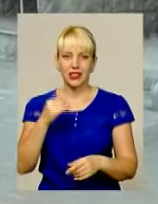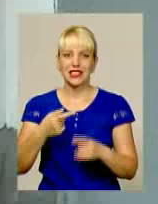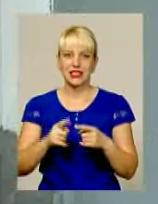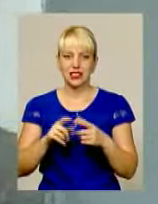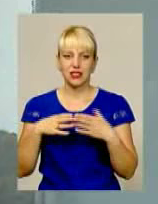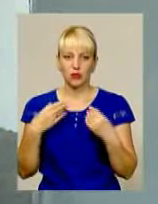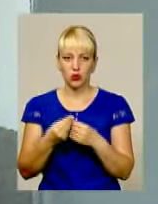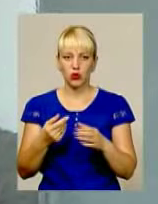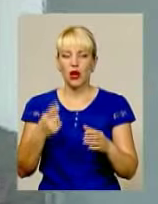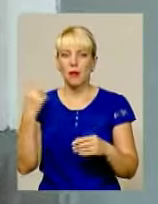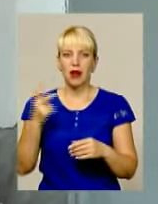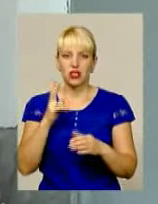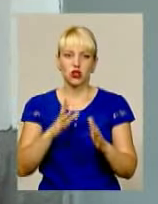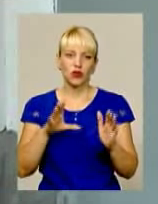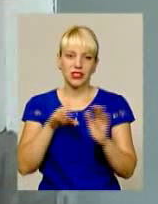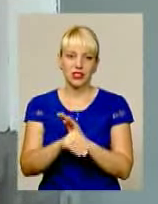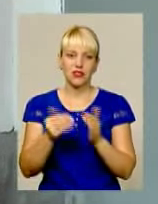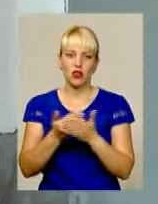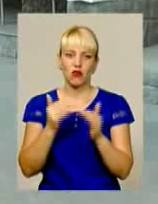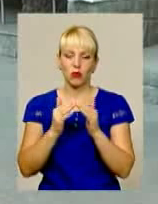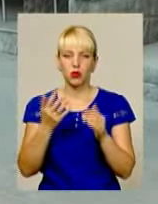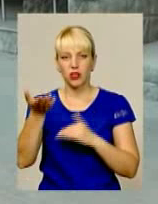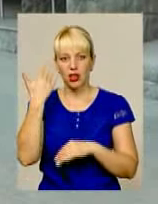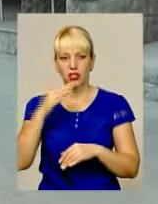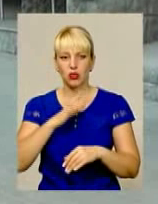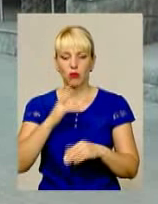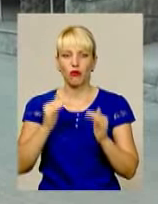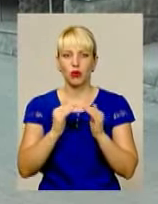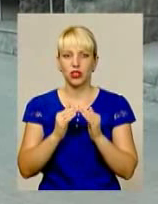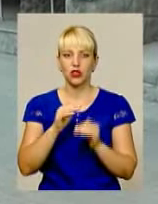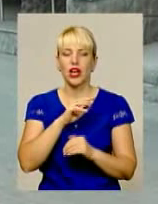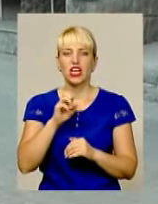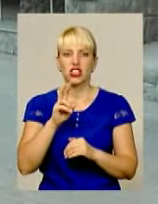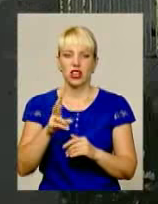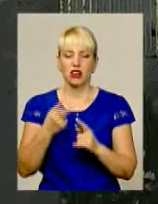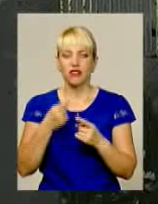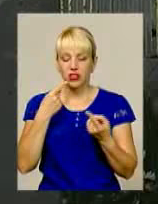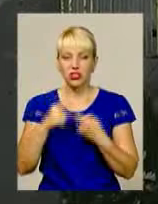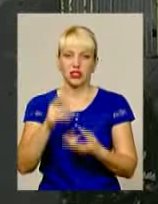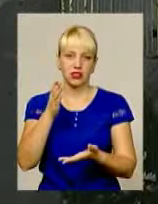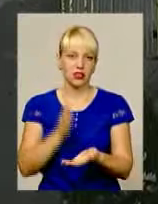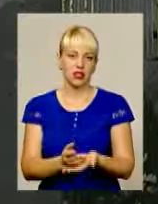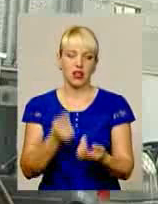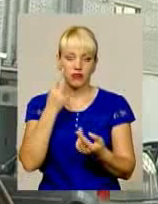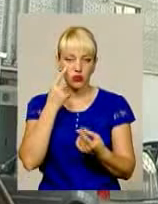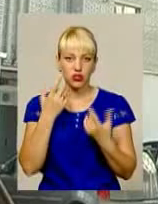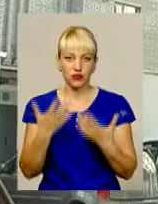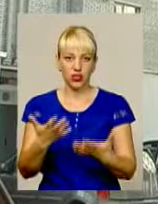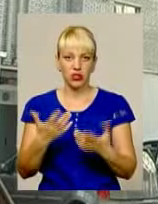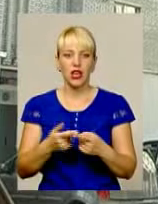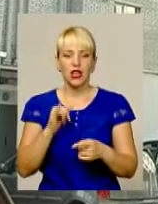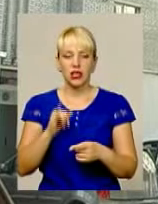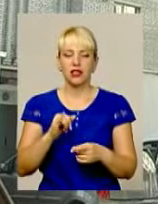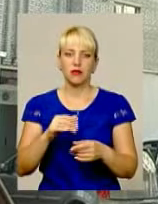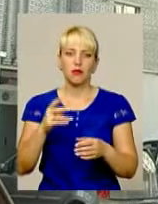заселився у новобудову. До цього жили у будинку, який перебував на балансі ЖЕКу. Різниця, каже, очевидна. ОСББ працює набагато прозоріше,